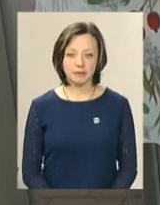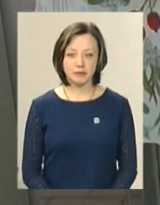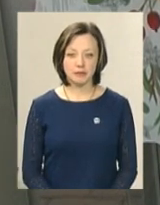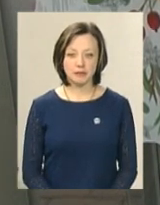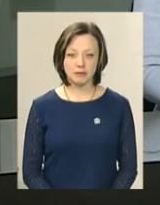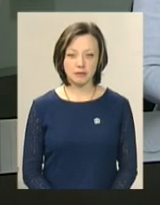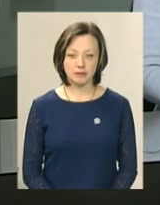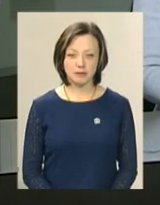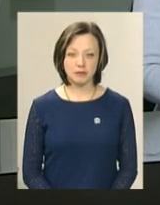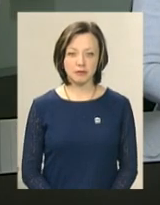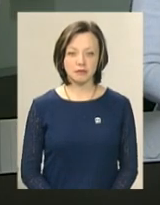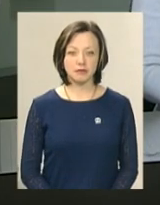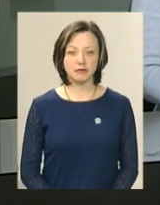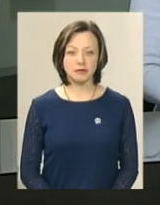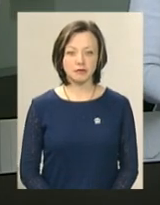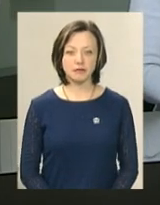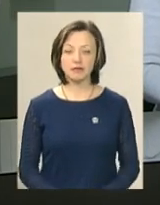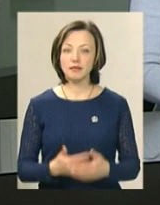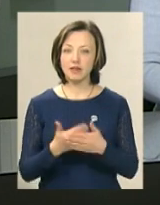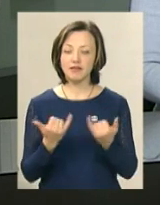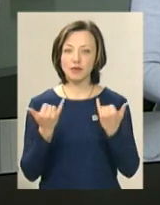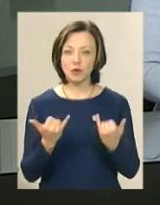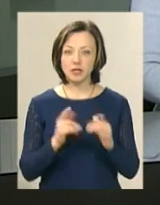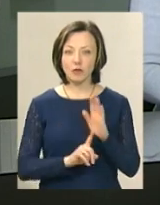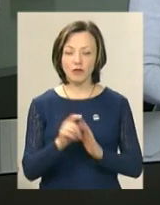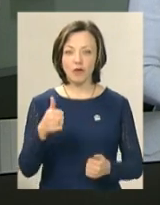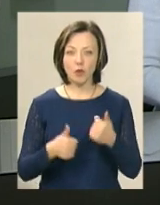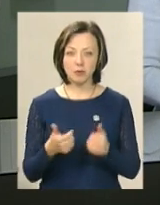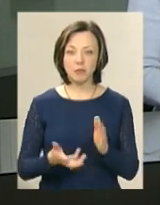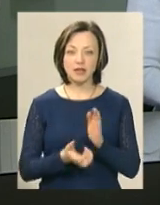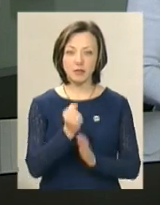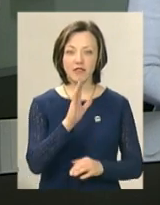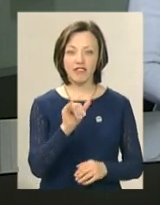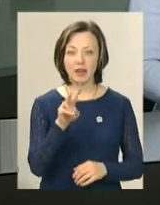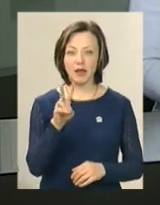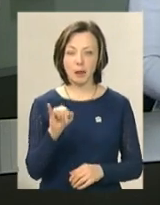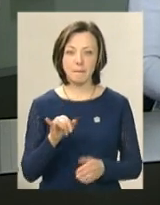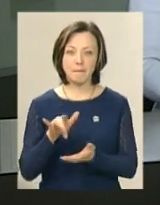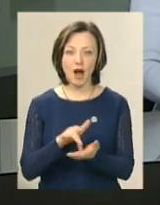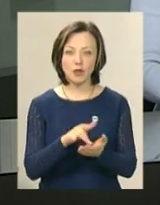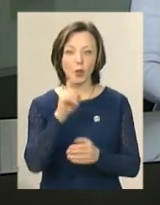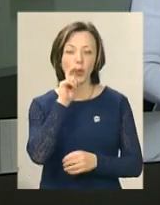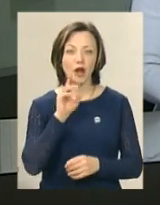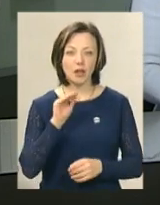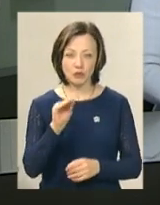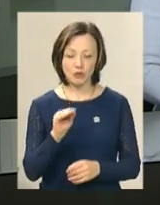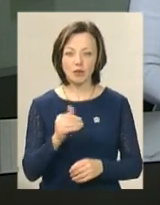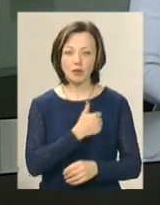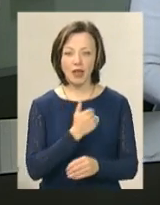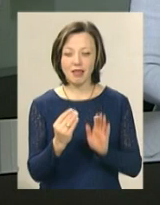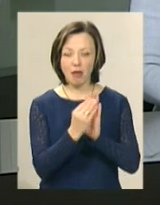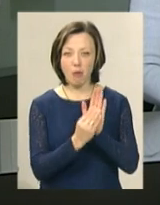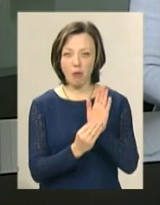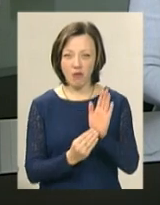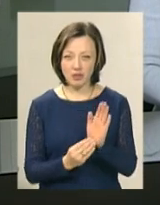Центр. Від сьогодні стартував конкурс «Підтримає вікімандри українською». Його мета – наповнити вільний